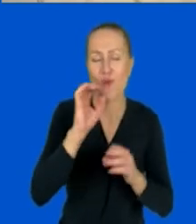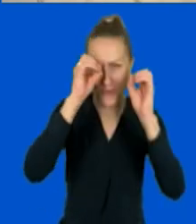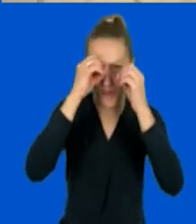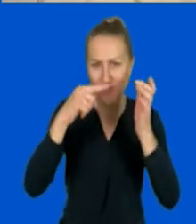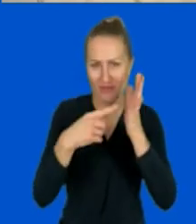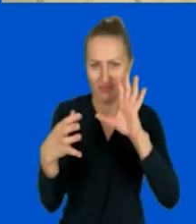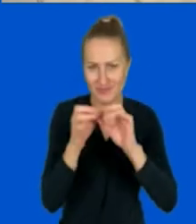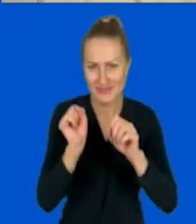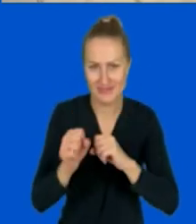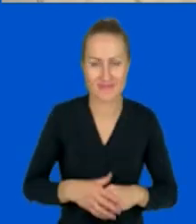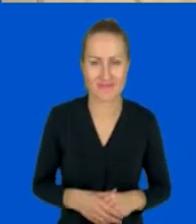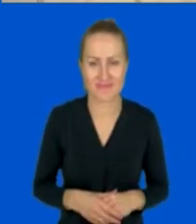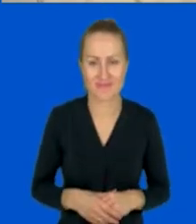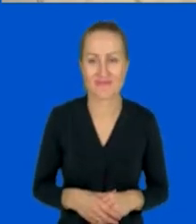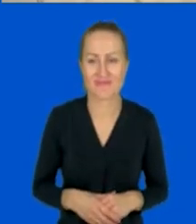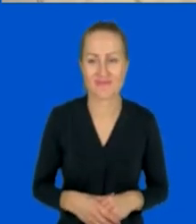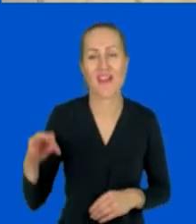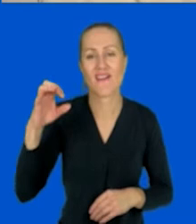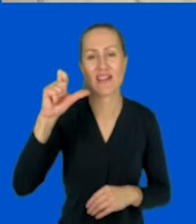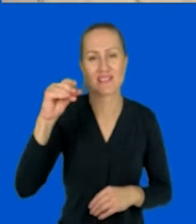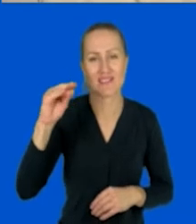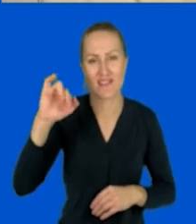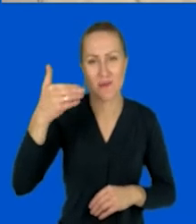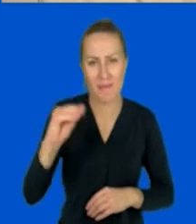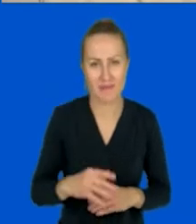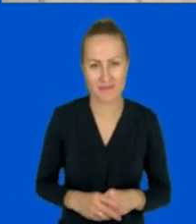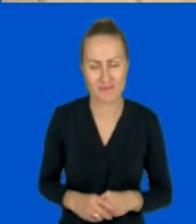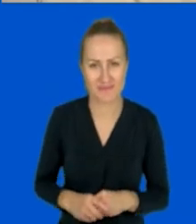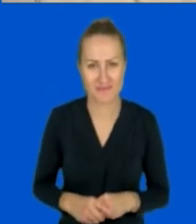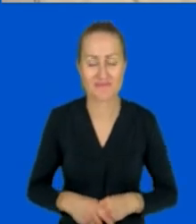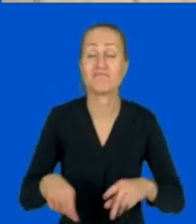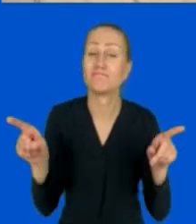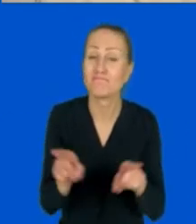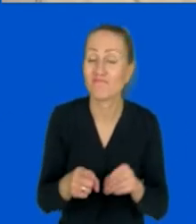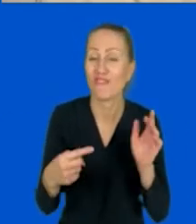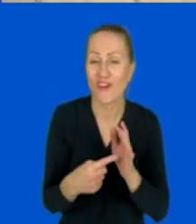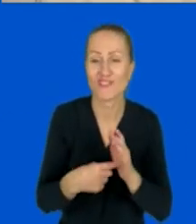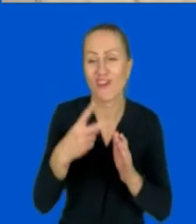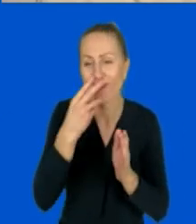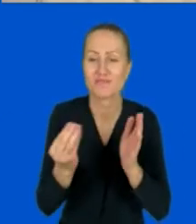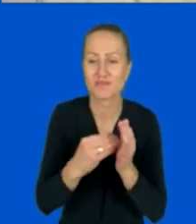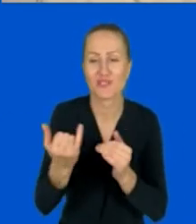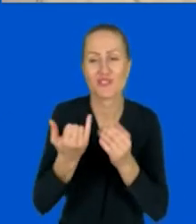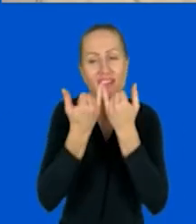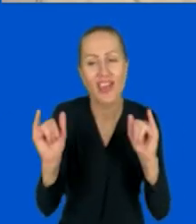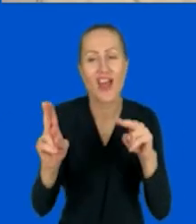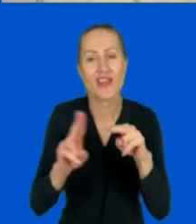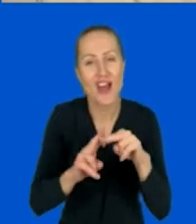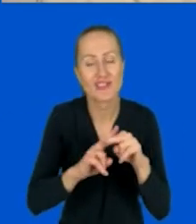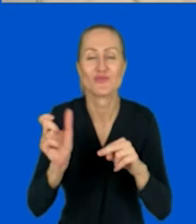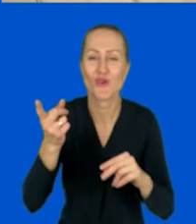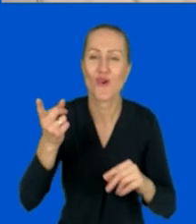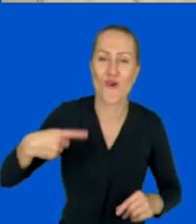Okej. FaceTime, pan Mokasz pisze. No właśnie. Czyli mamy jeszcze więcej różnych narzędzi, do których